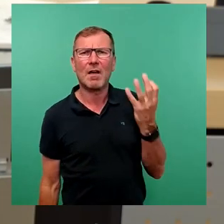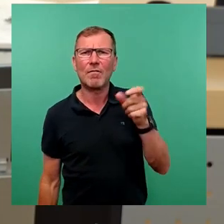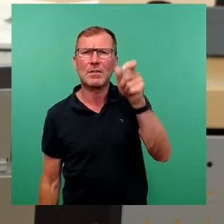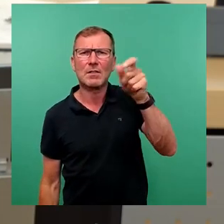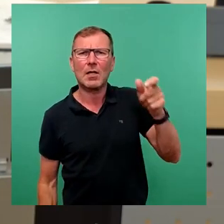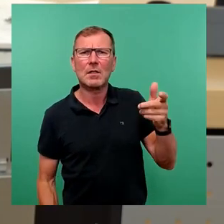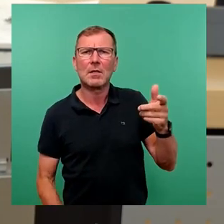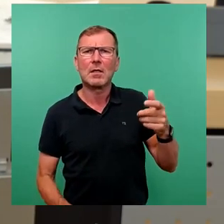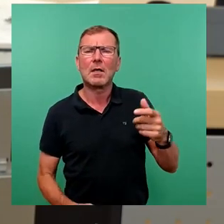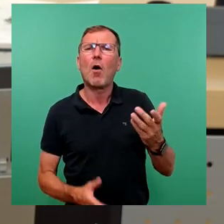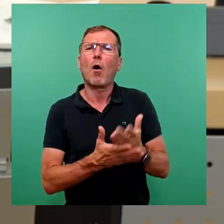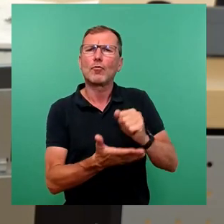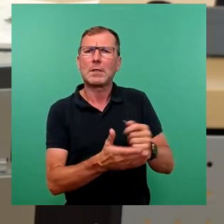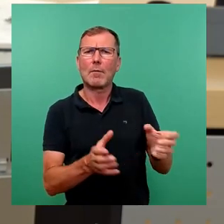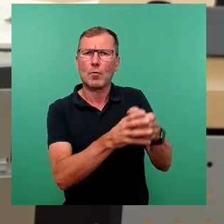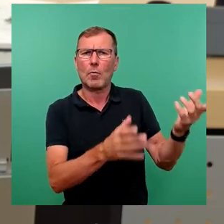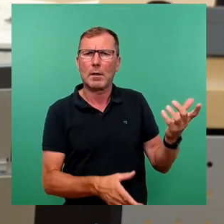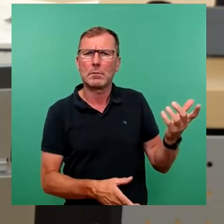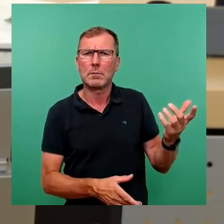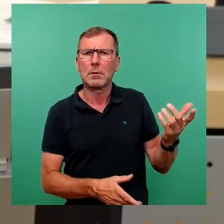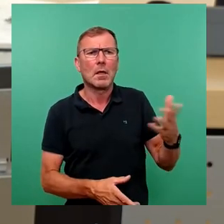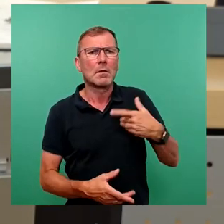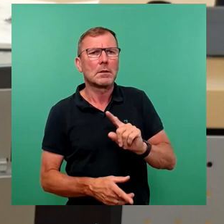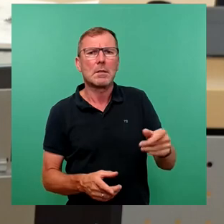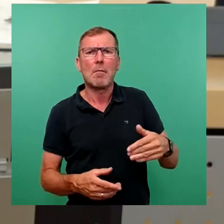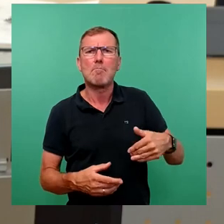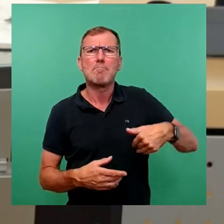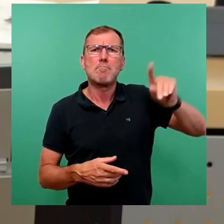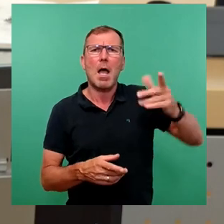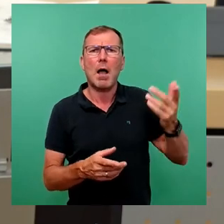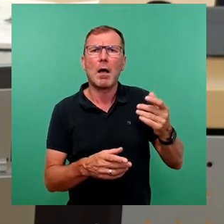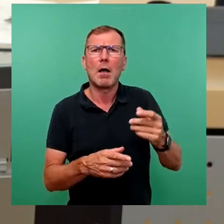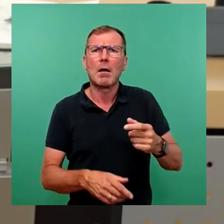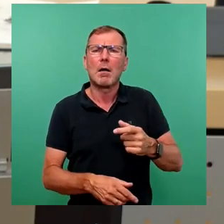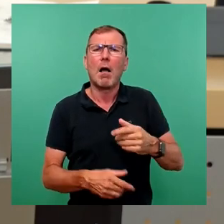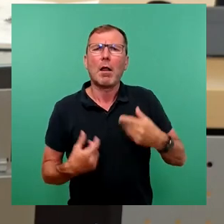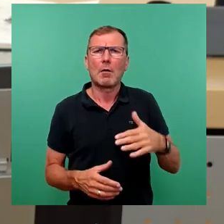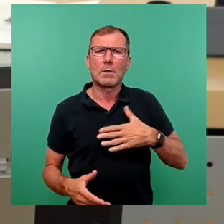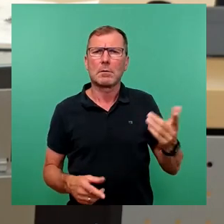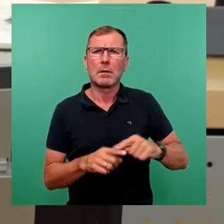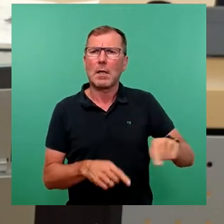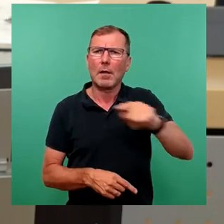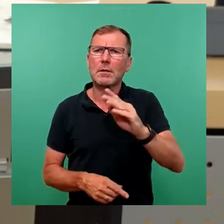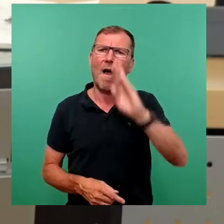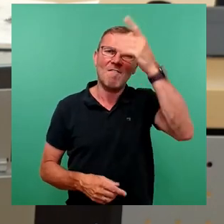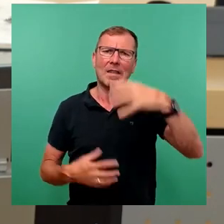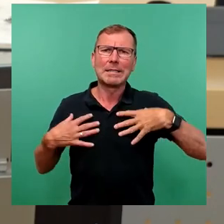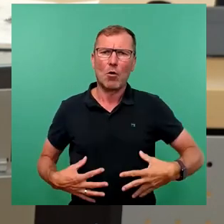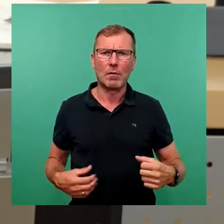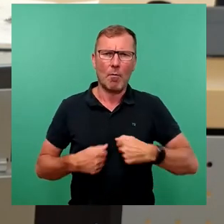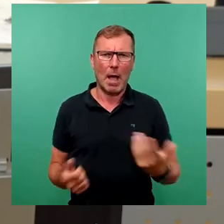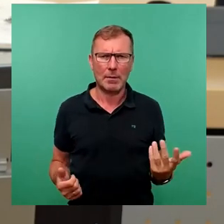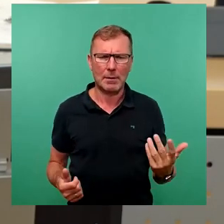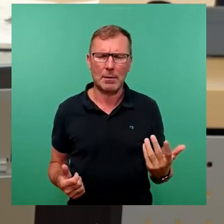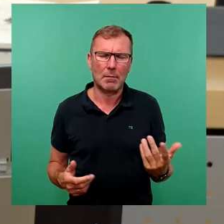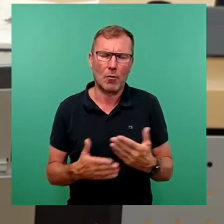Prügeltruppe, die ohnehin nicht mehr Befugnisse hat, als jeder andere Depp, man in eine Fantasieuniform stellt? Übrigens, wohin konsequent